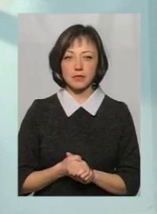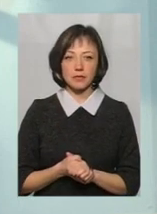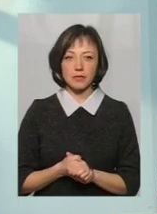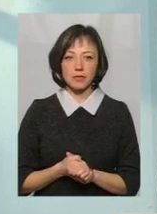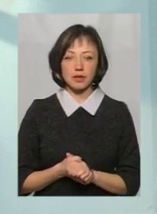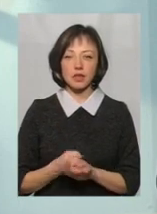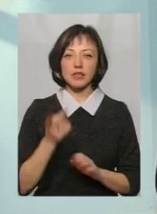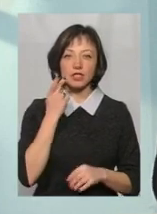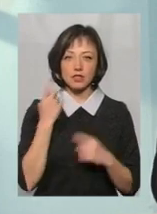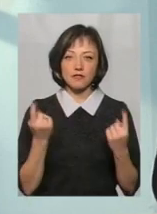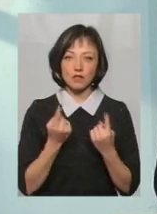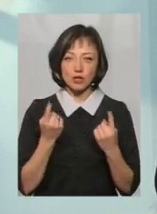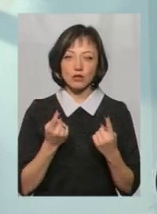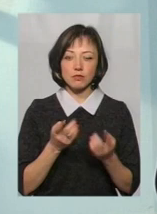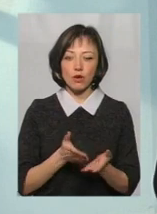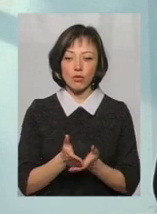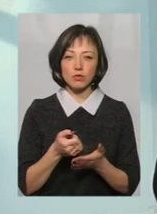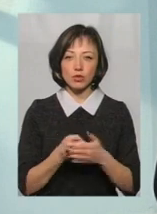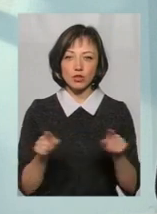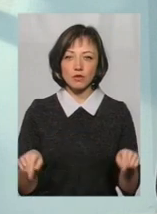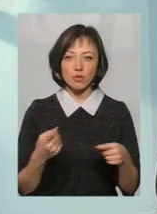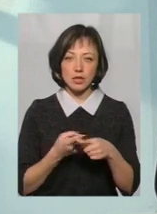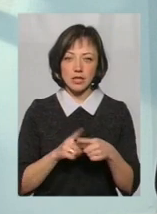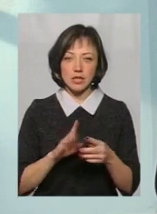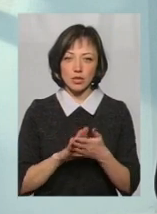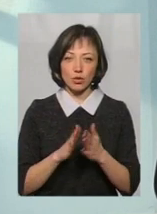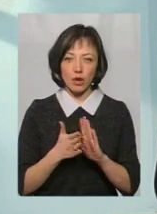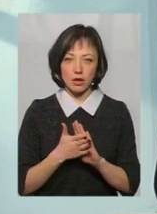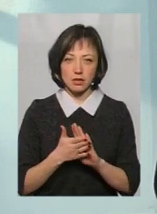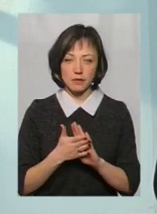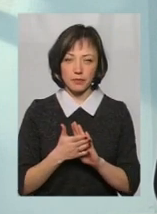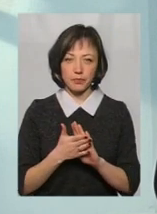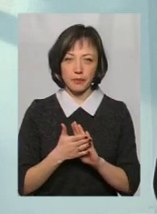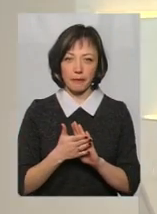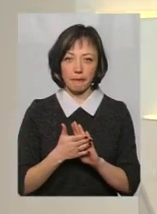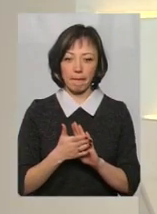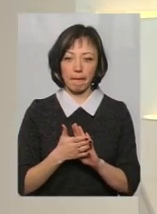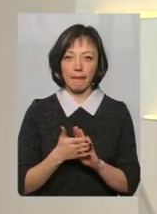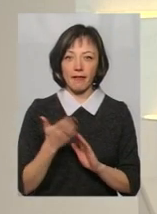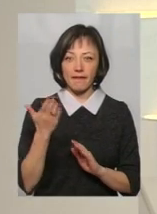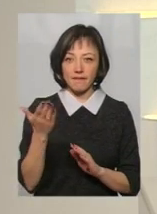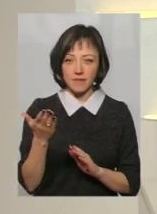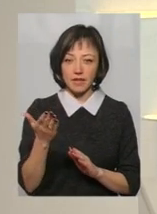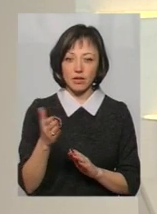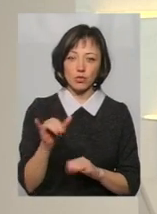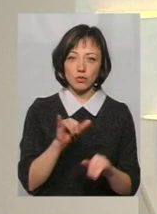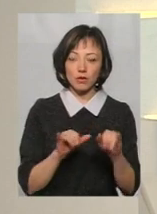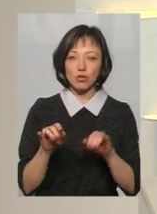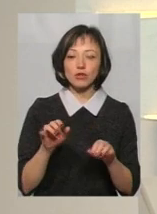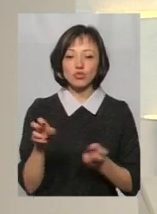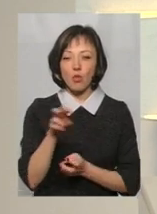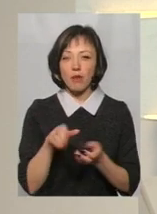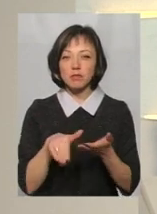тим звичним, який був до створення цієї ситуації. Тобто Ви їх спрямовуєте? ми шукаємо